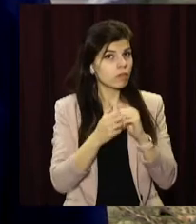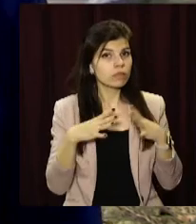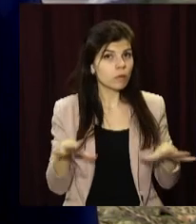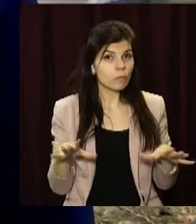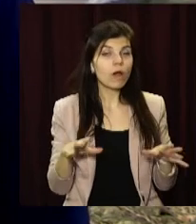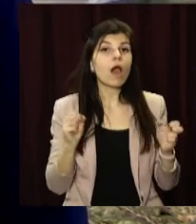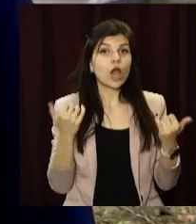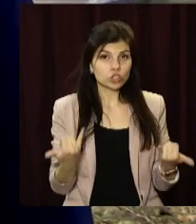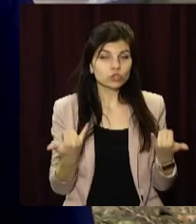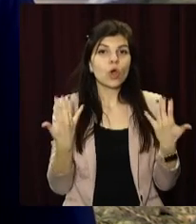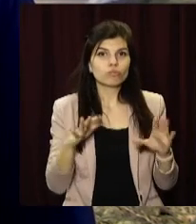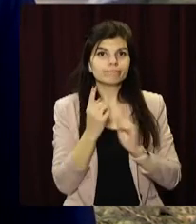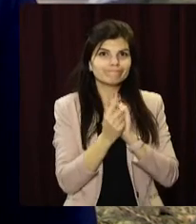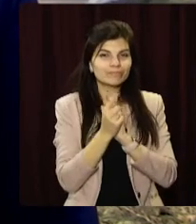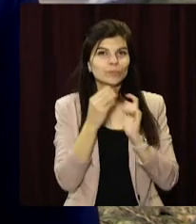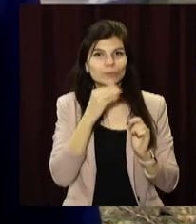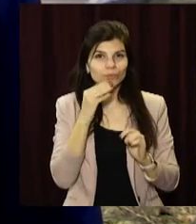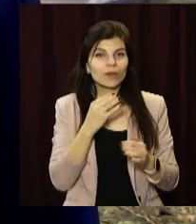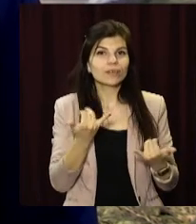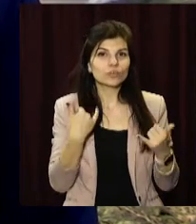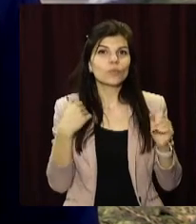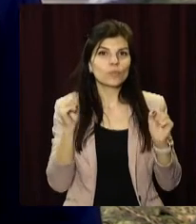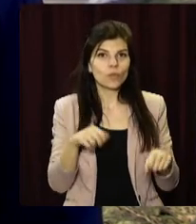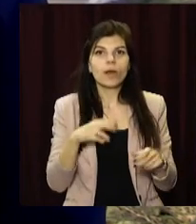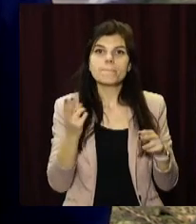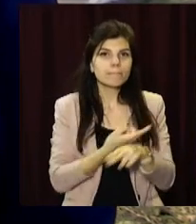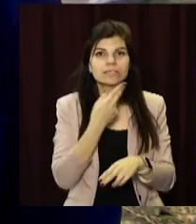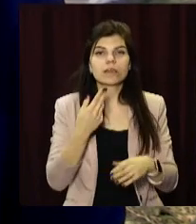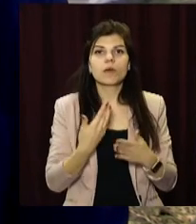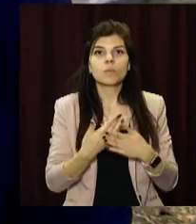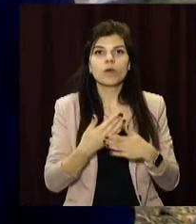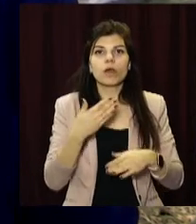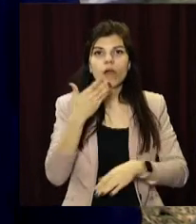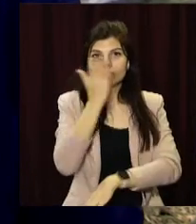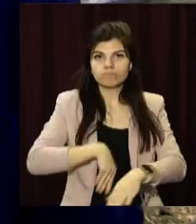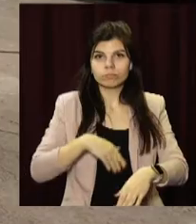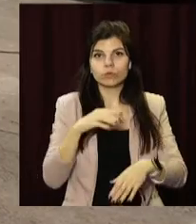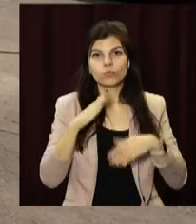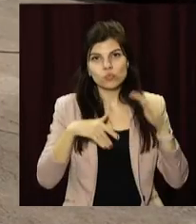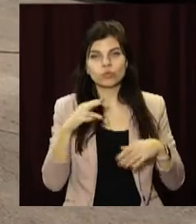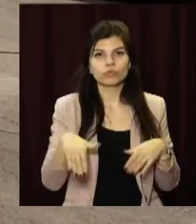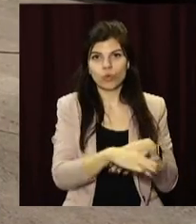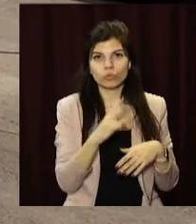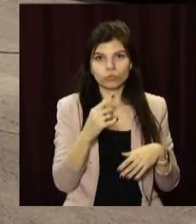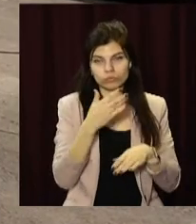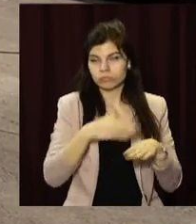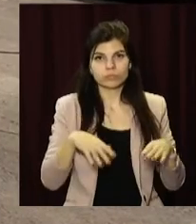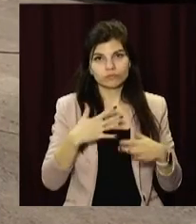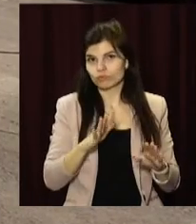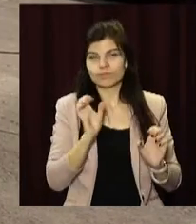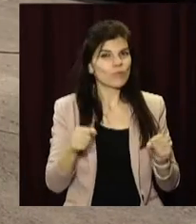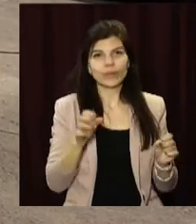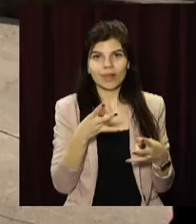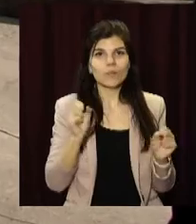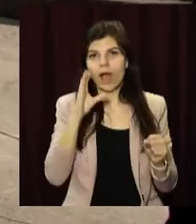На сьогодні це дозволило нам обходитися без ампутації нижніх і верхніх кількостей. Міський голова Кам'янського Андрій